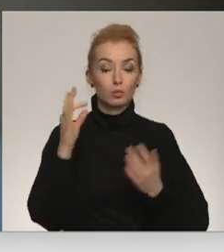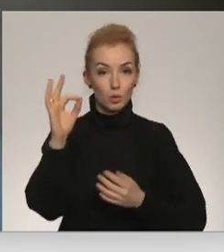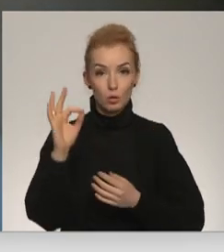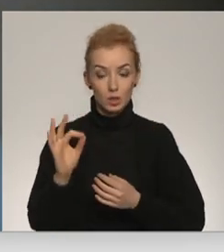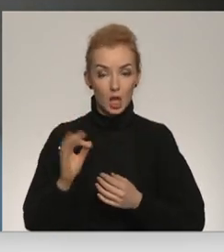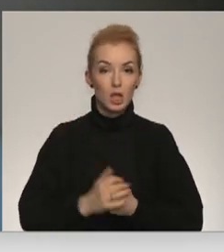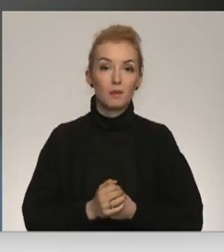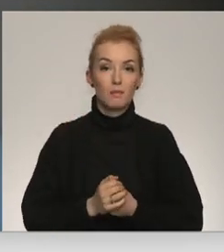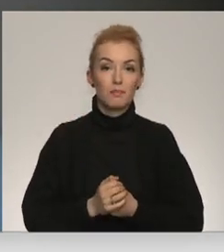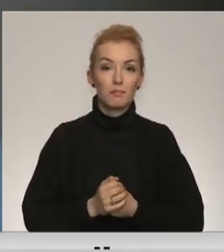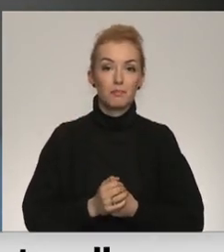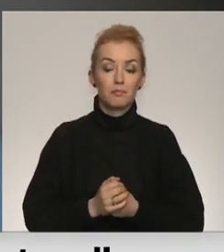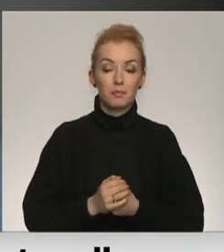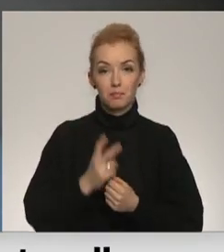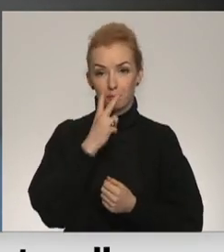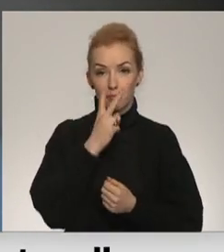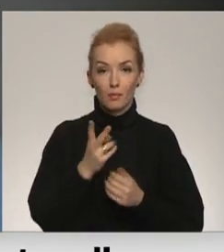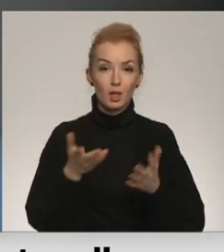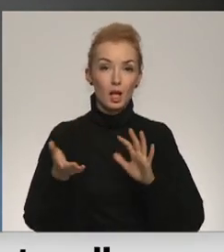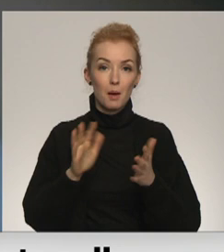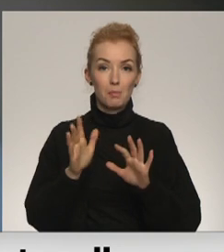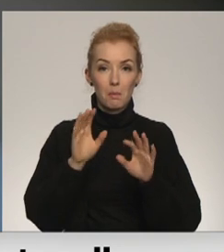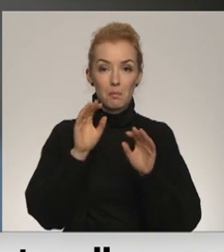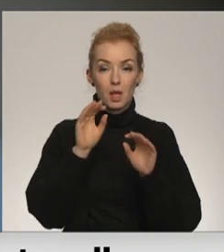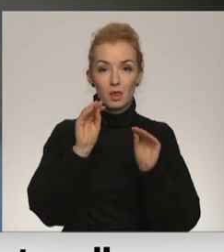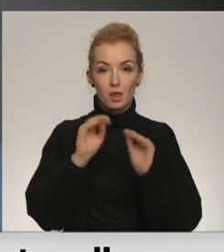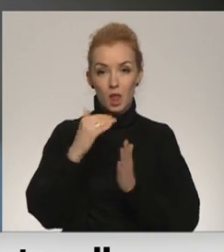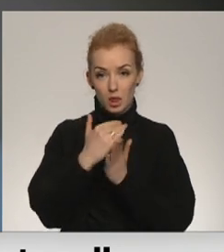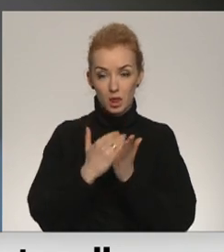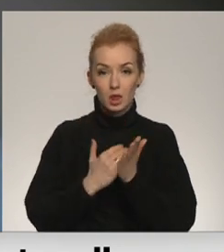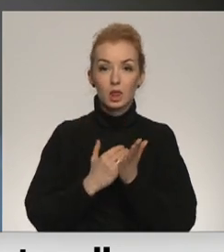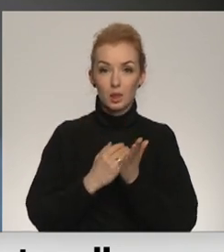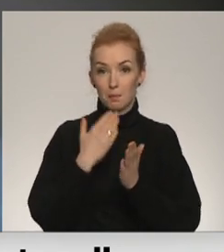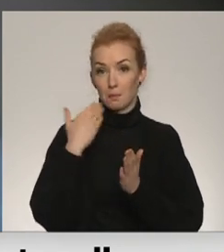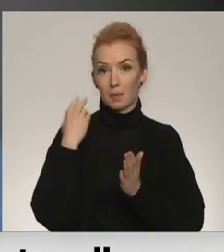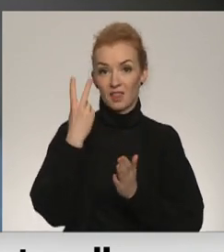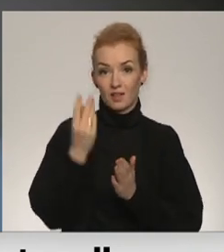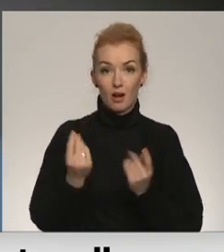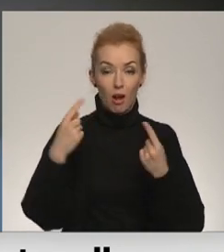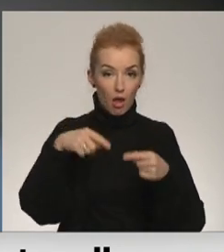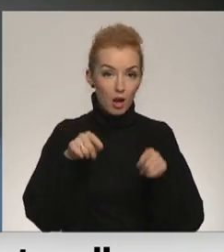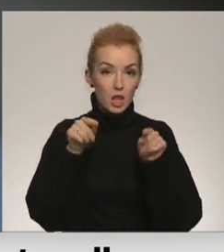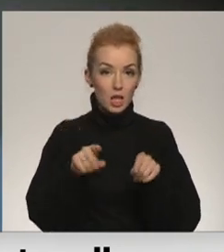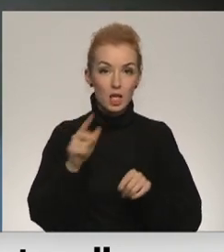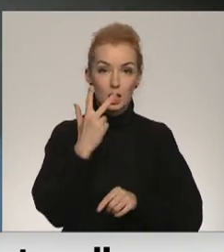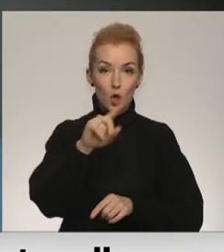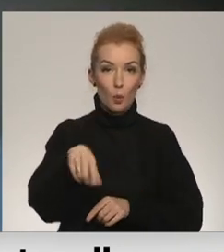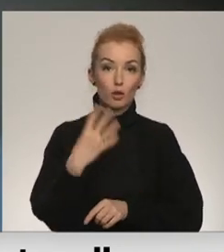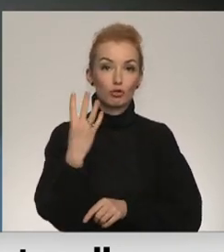Skatoties provizārskos datus, pēdējo divu dienu laikā tie ir 3